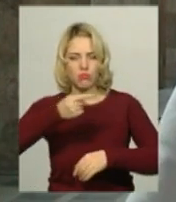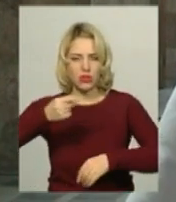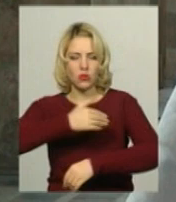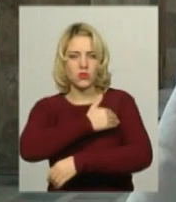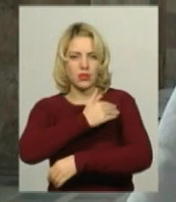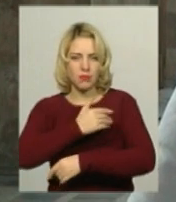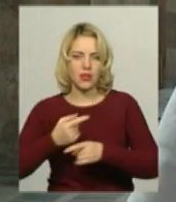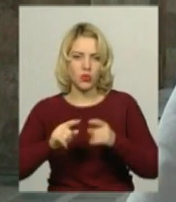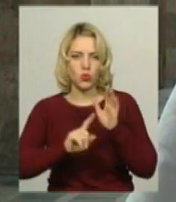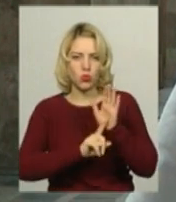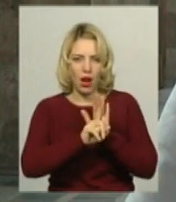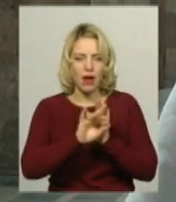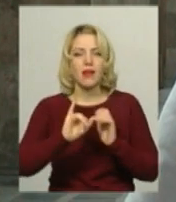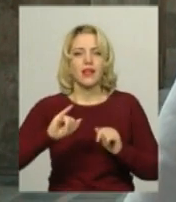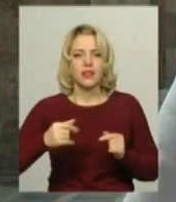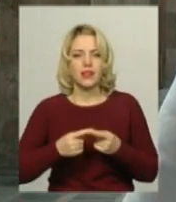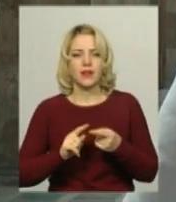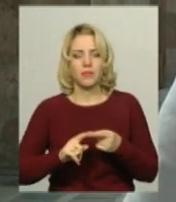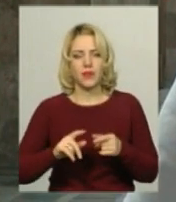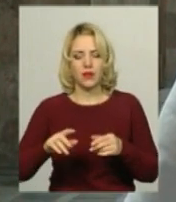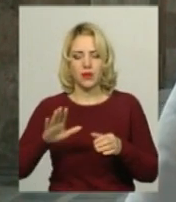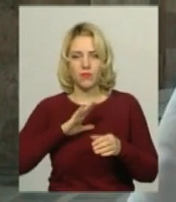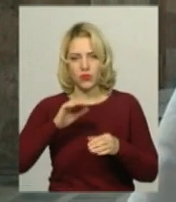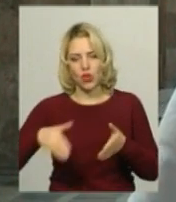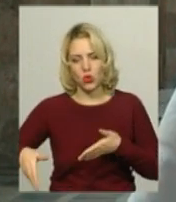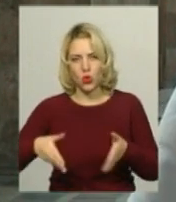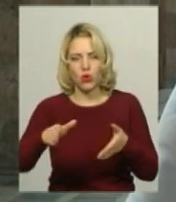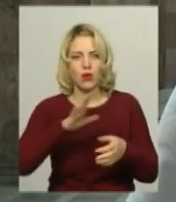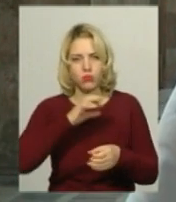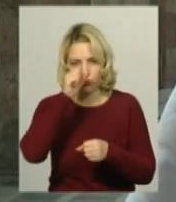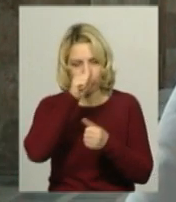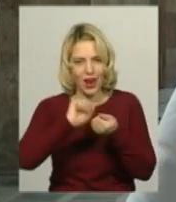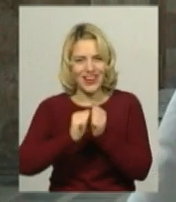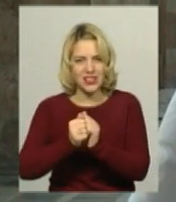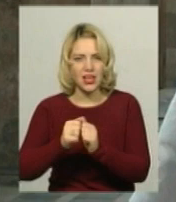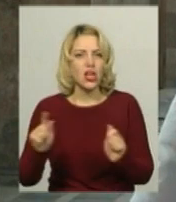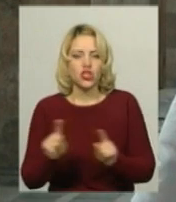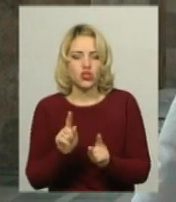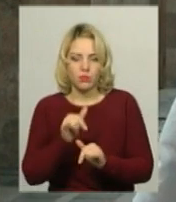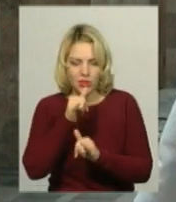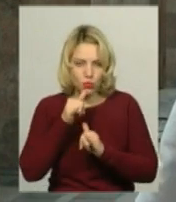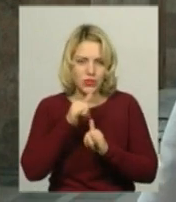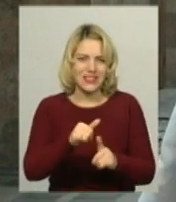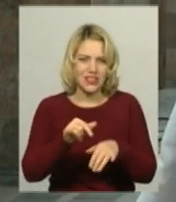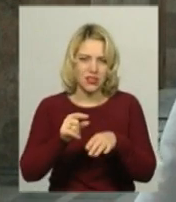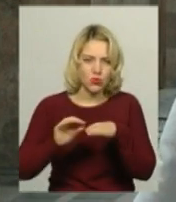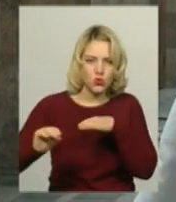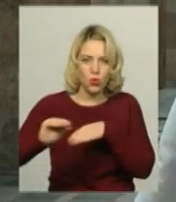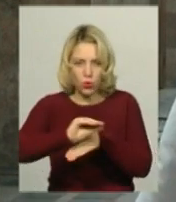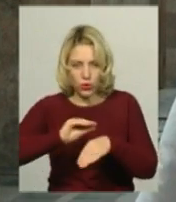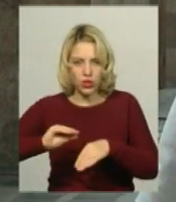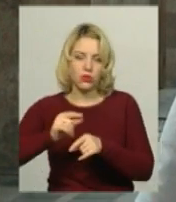то дорожнє покриття миттєво вкривалося лідовою кіркою. Для того, щоб не допустити ці ожеледі, покриття оброблялося